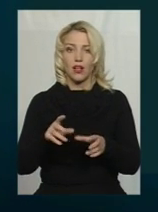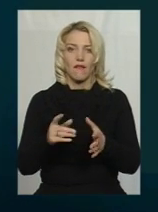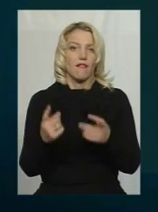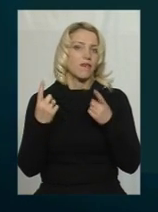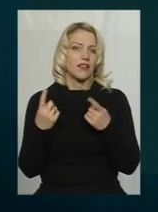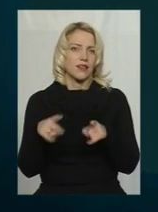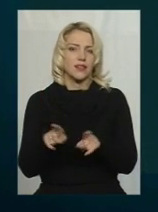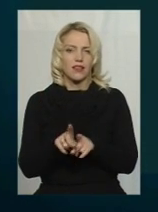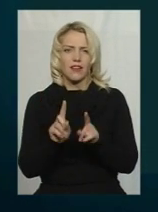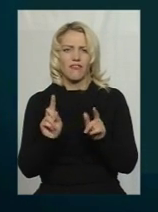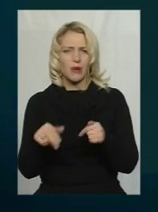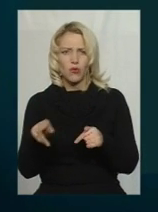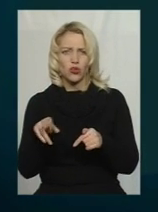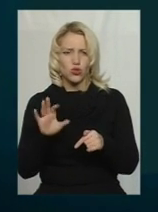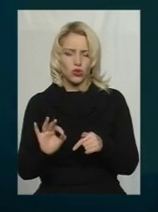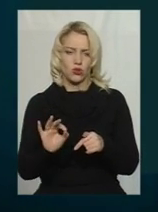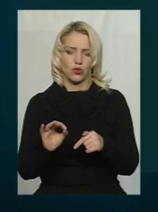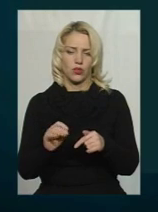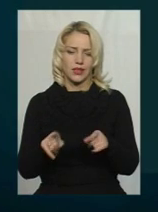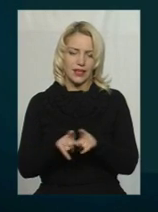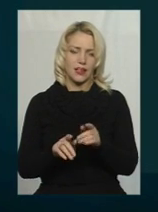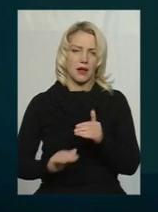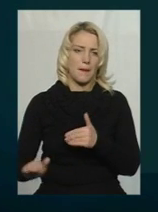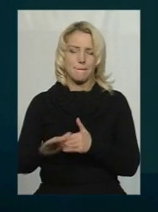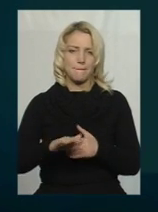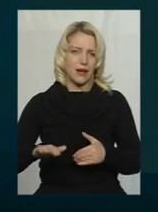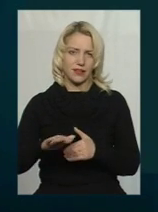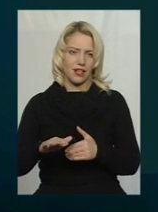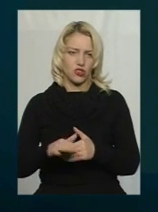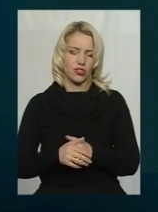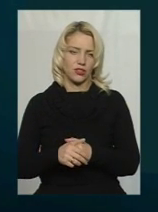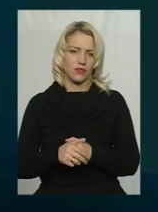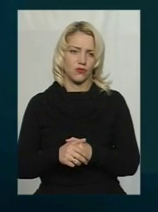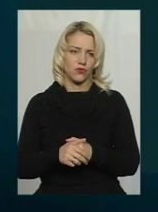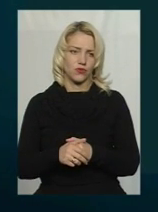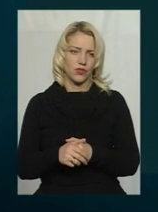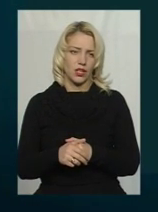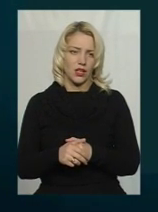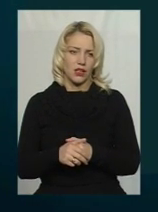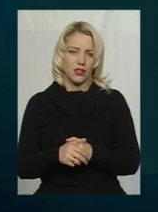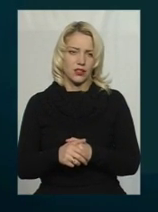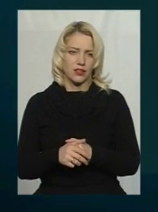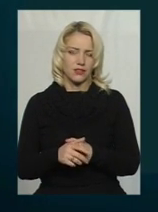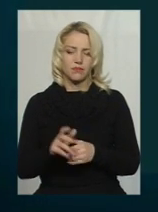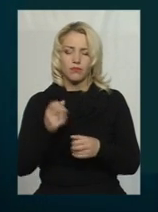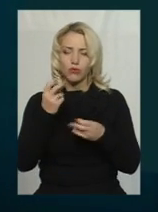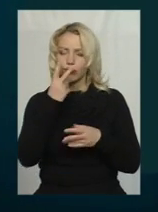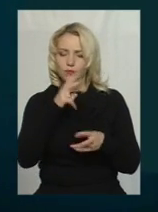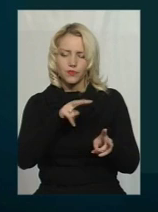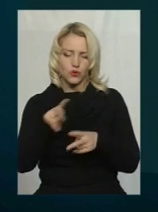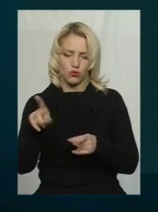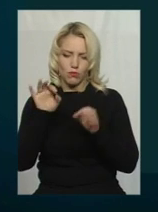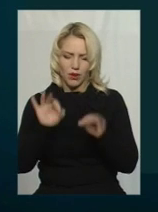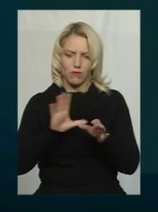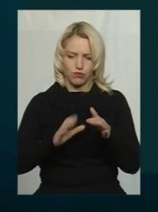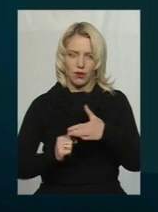таких вимог щодо таких майданчиків, якби не прописані вони, просто щоб була правильна подушка, щоб була витримана